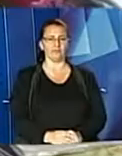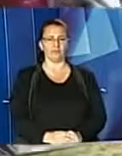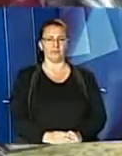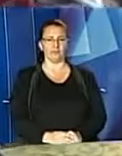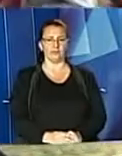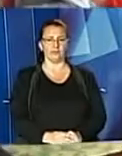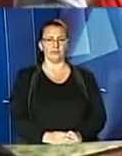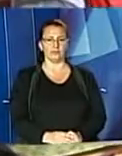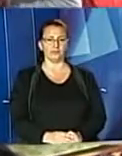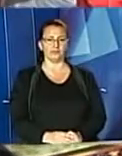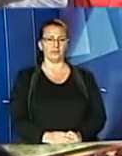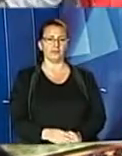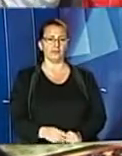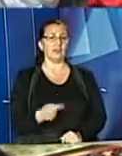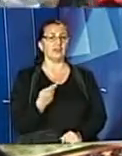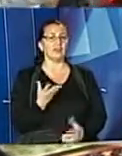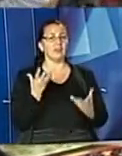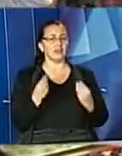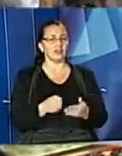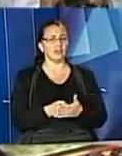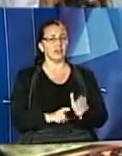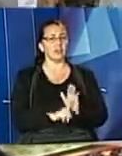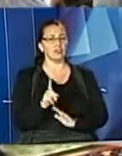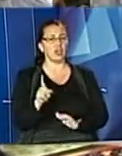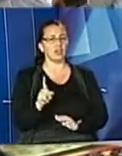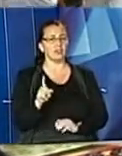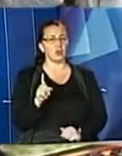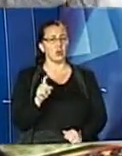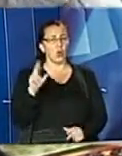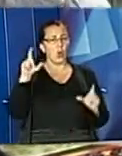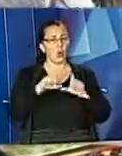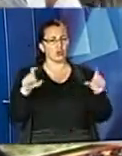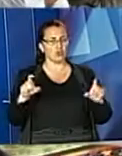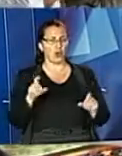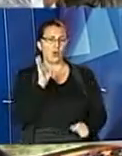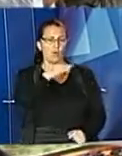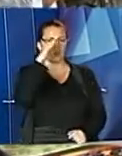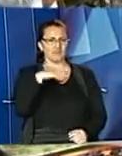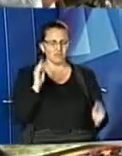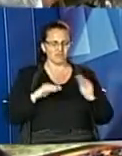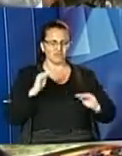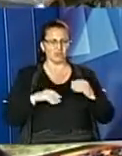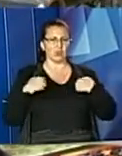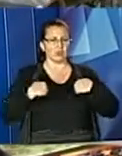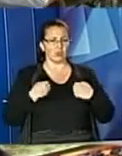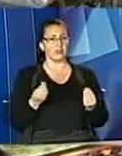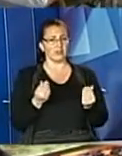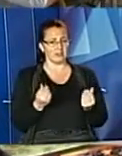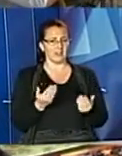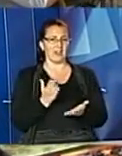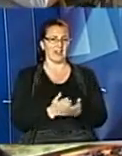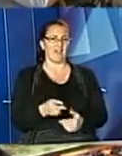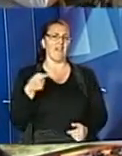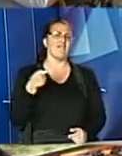За кілька днів до початку навчального року на ринку ажіотаж. Усі батьки намагаються скласти шкільний рюкзак, ціна якого цьогоріч сягатиме